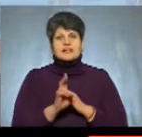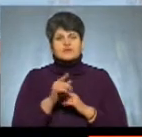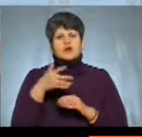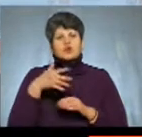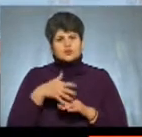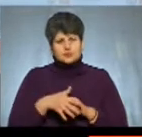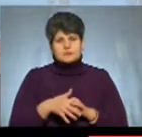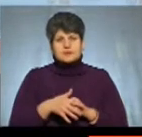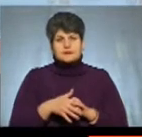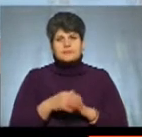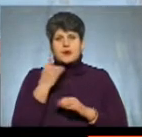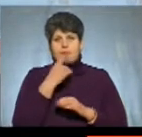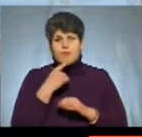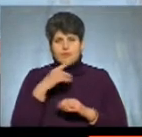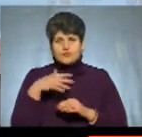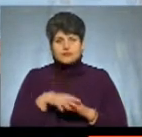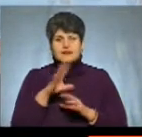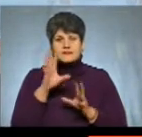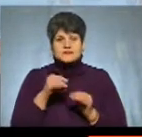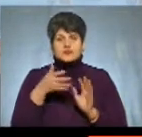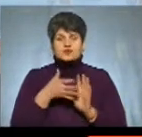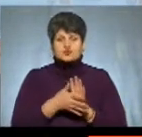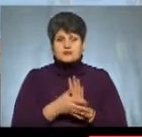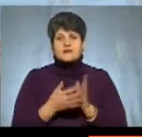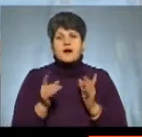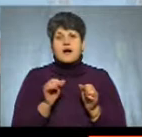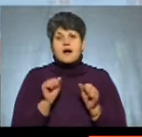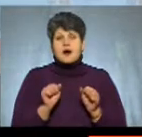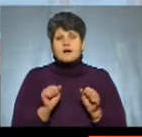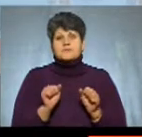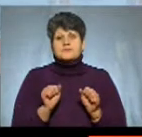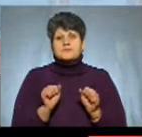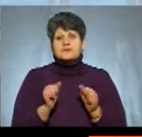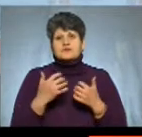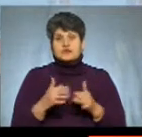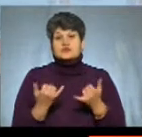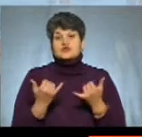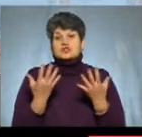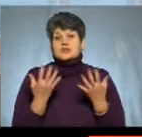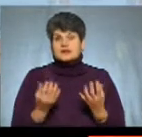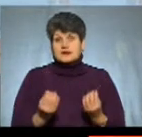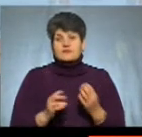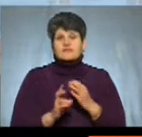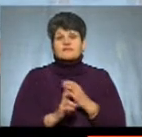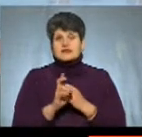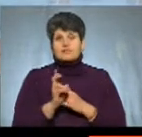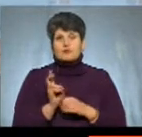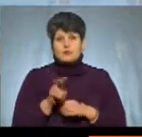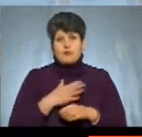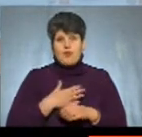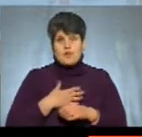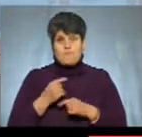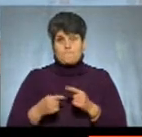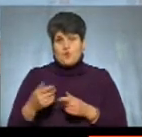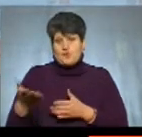вони мову розуміли, вони все розуміли. А вже як на сьогоднішній день в церкву ходить моє покоління,